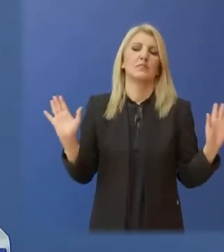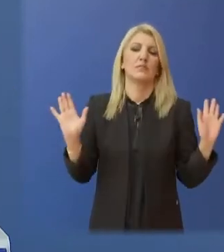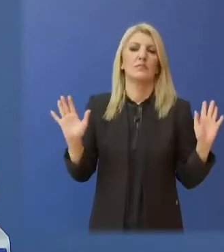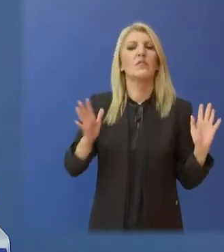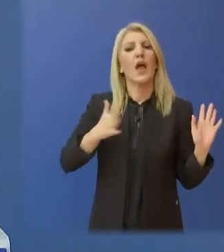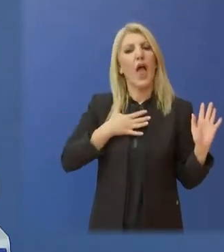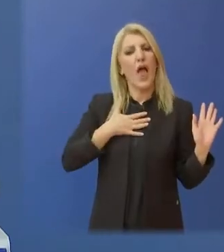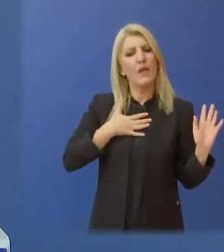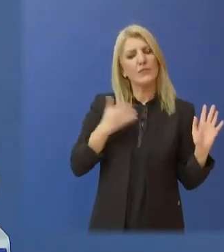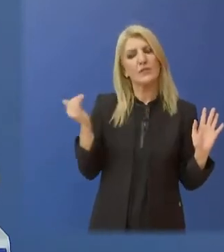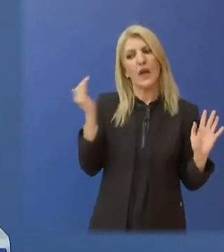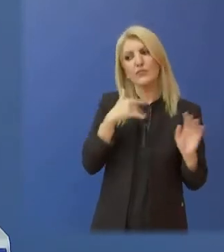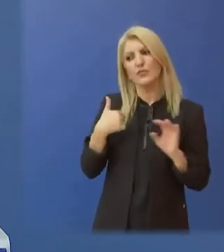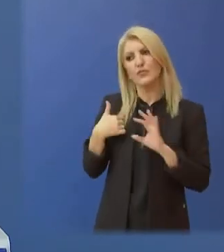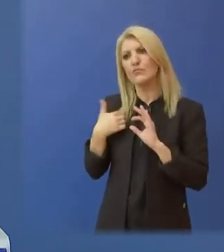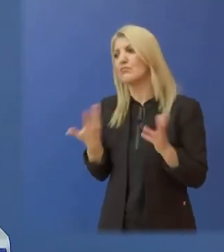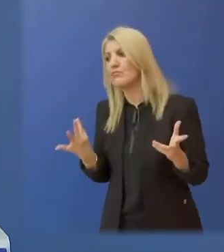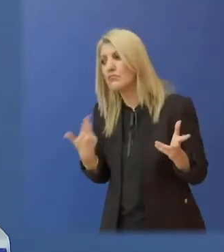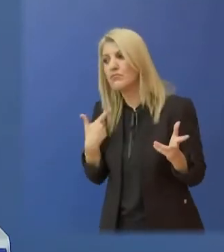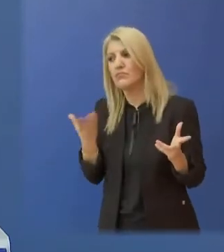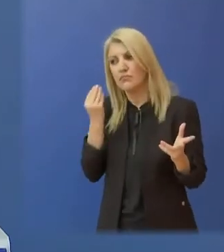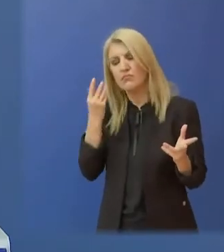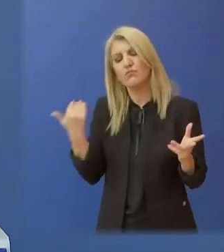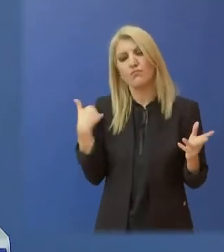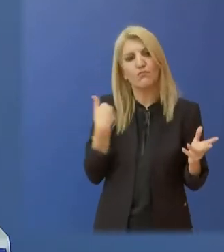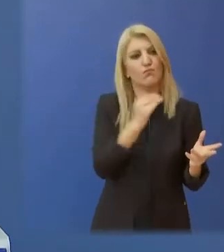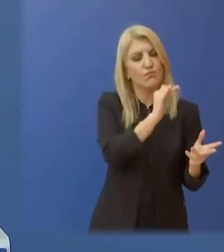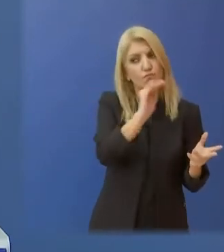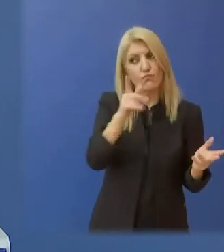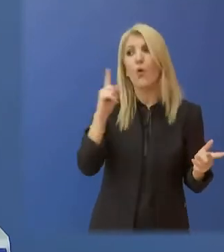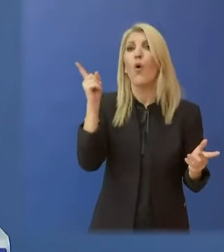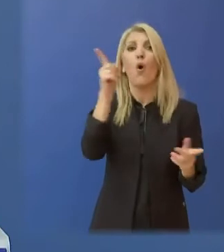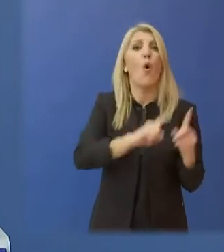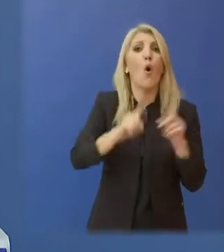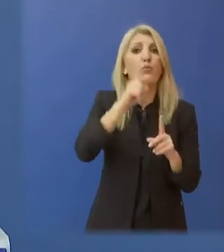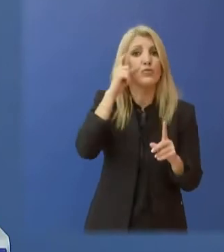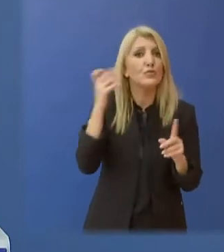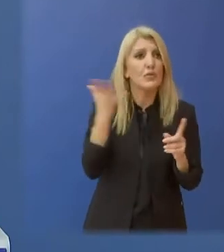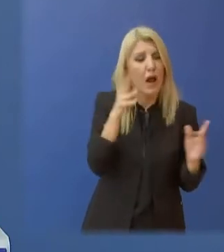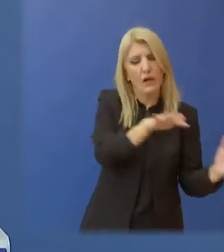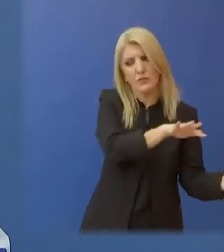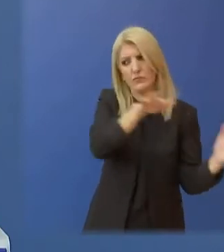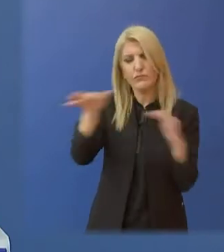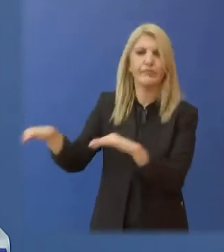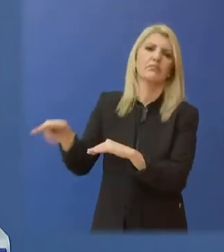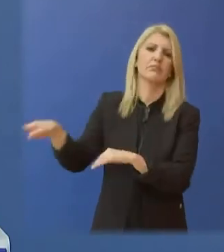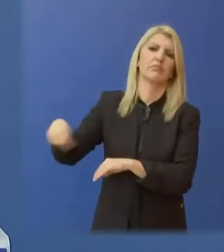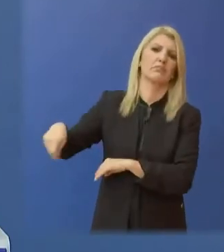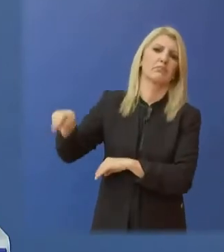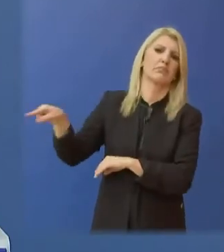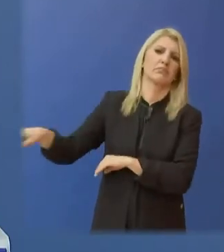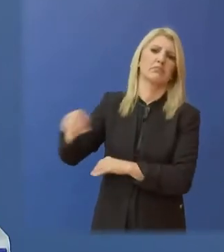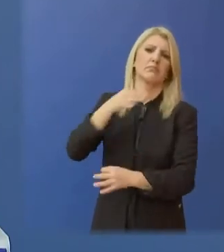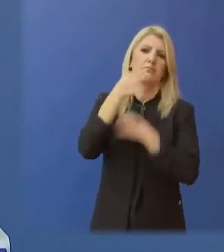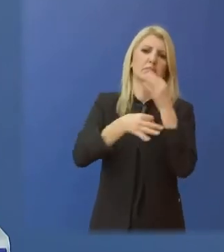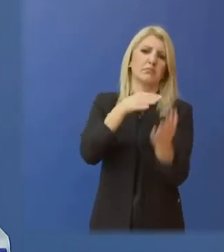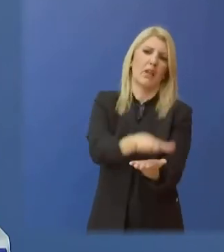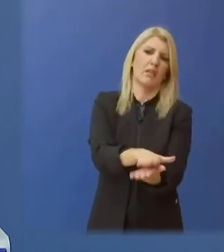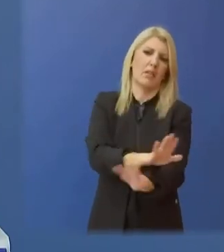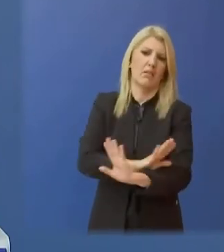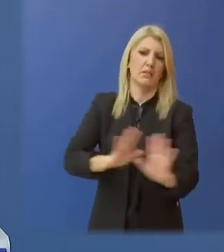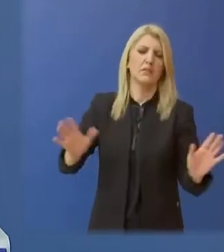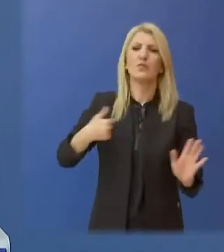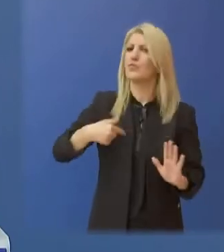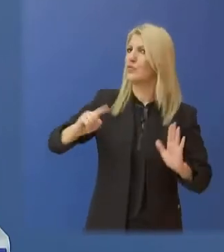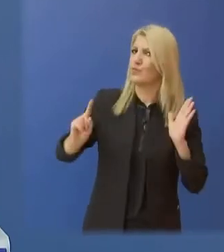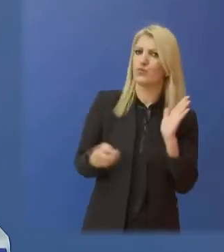διάσταση αυτή. Σε ό,τι αφορά τα κακόβλα λογισμικά, ολοκληρώθηκε η δημόσια διαβούλευση μιας πρωτοπόρας σε όλη την Ευρώπη νομοθετικής